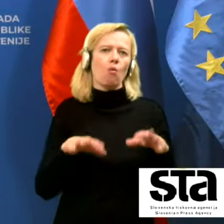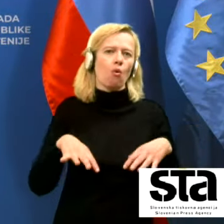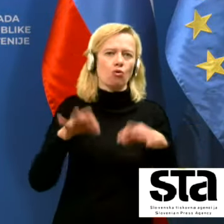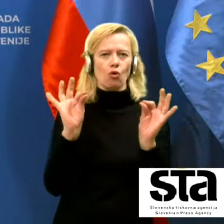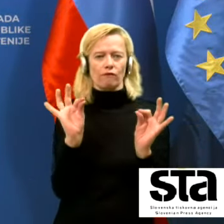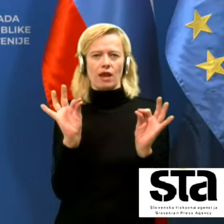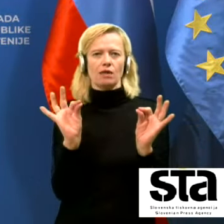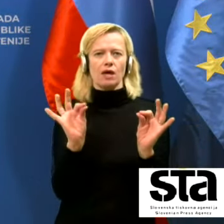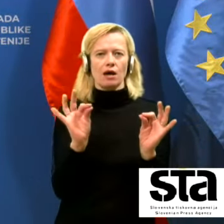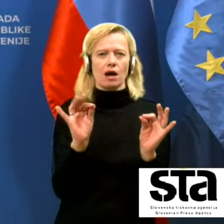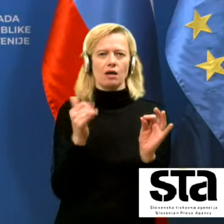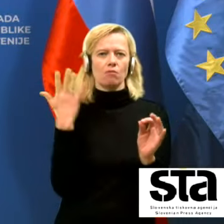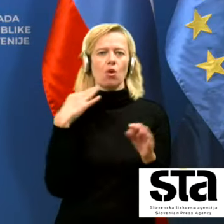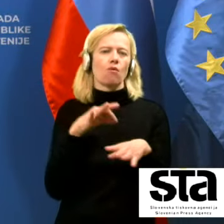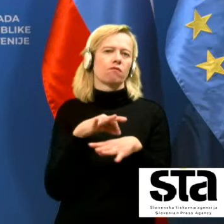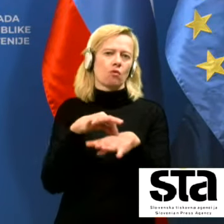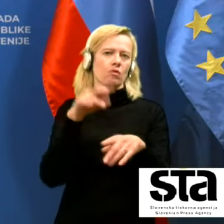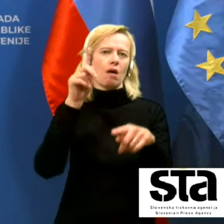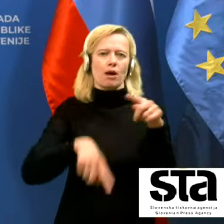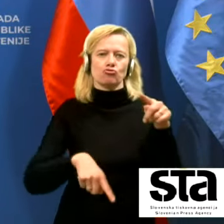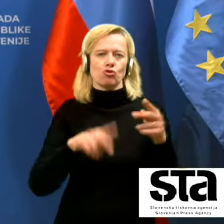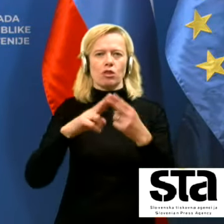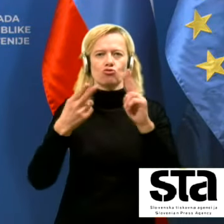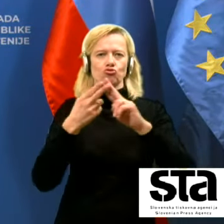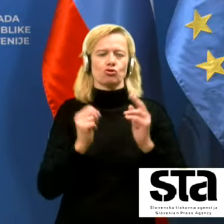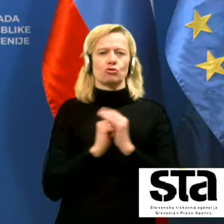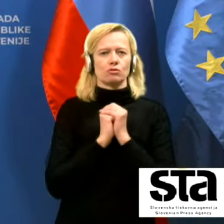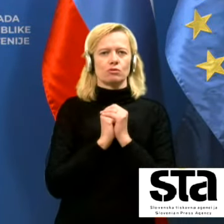bilo vodeno napočen način